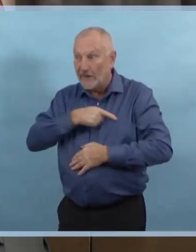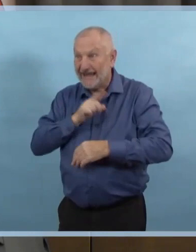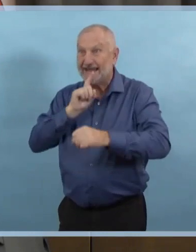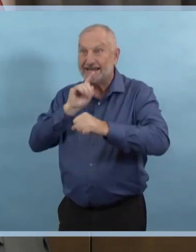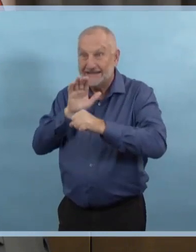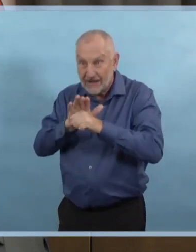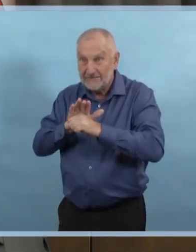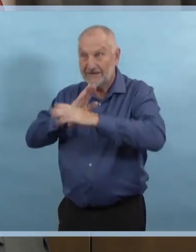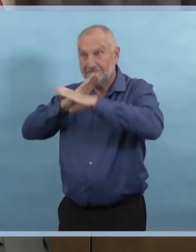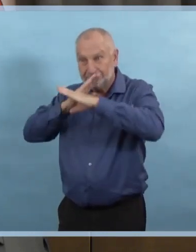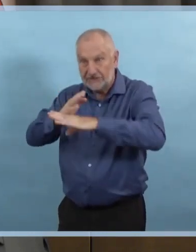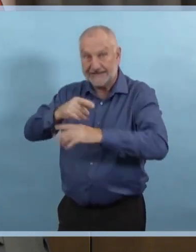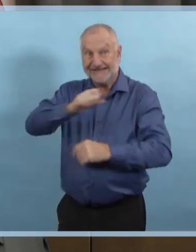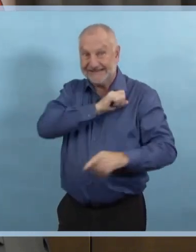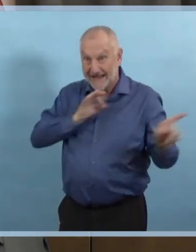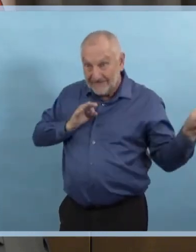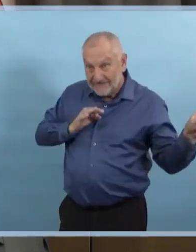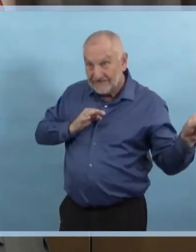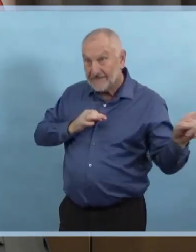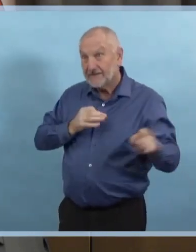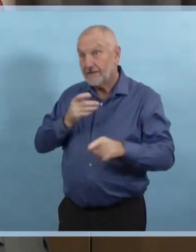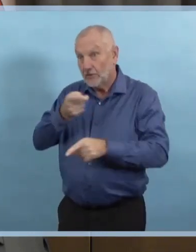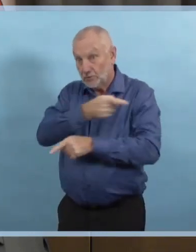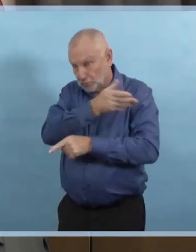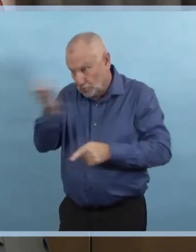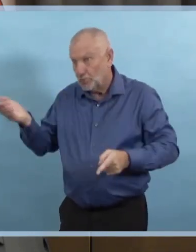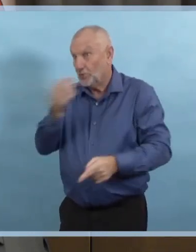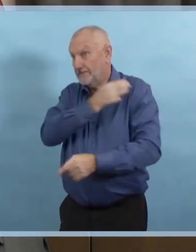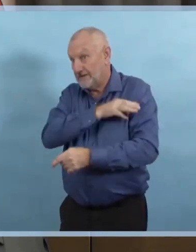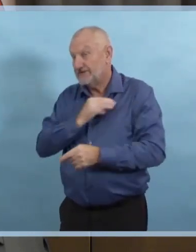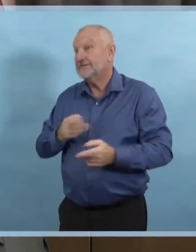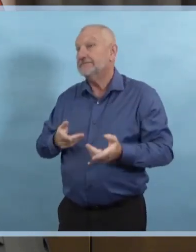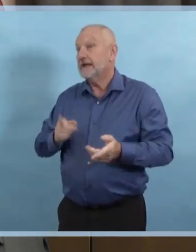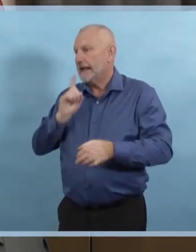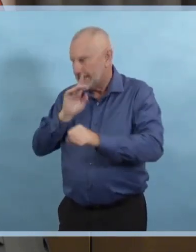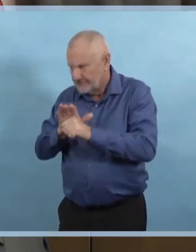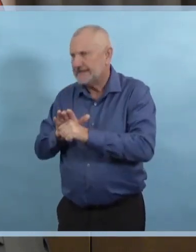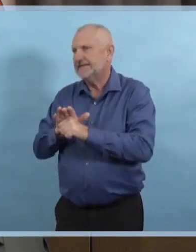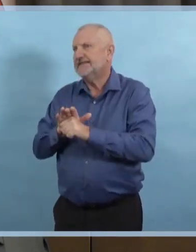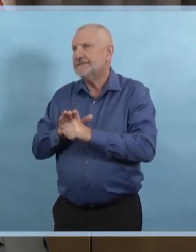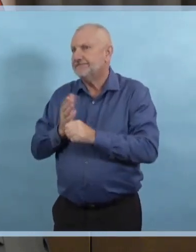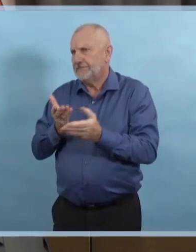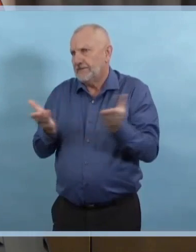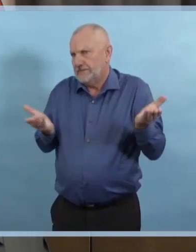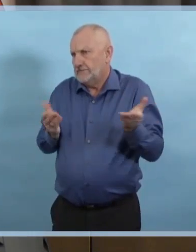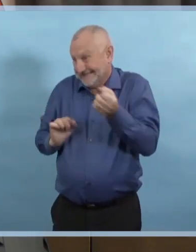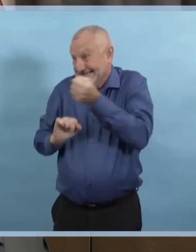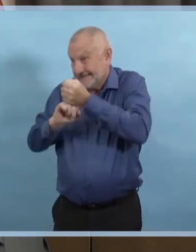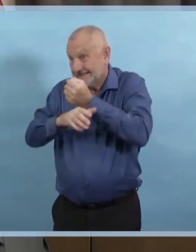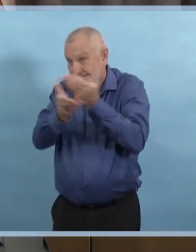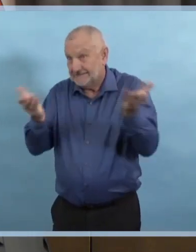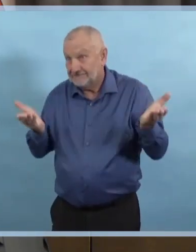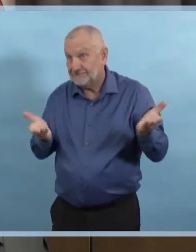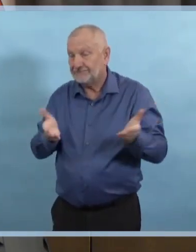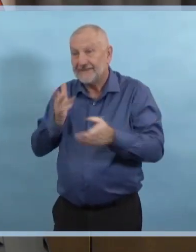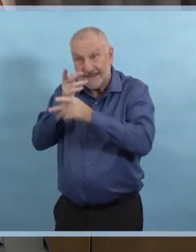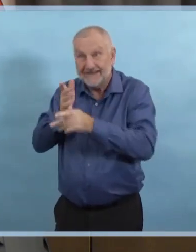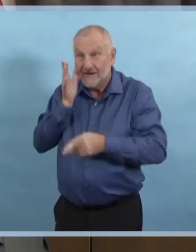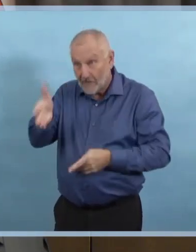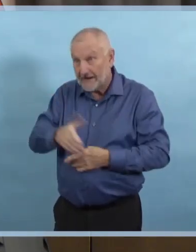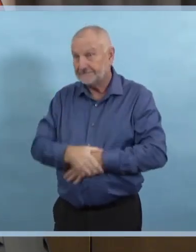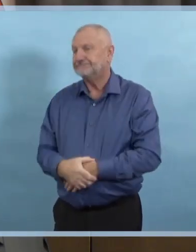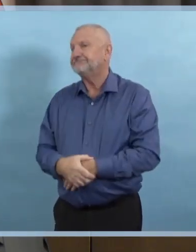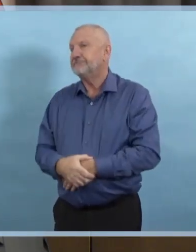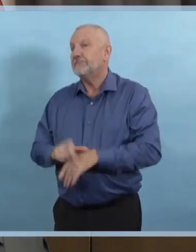Nous allons nous occuper de vous, mais nous vous demandons, s'il vous plaît, de répondre aux questions de dépistage avec vérité